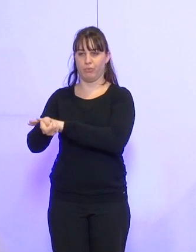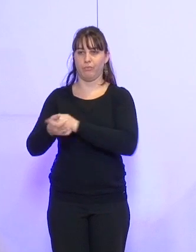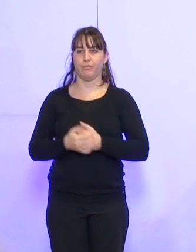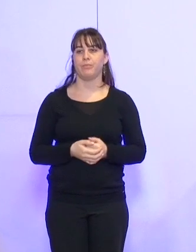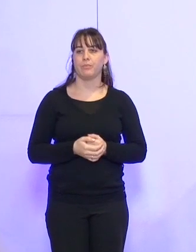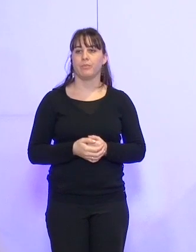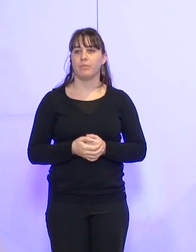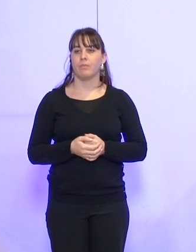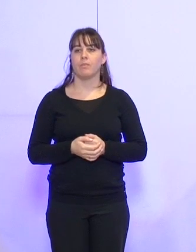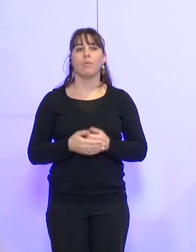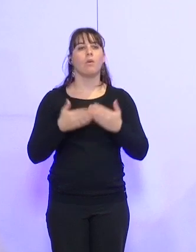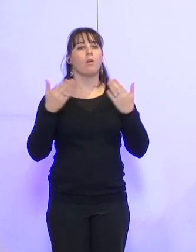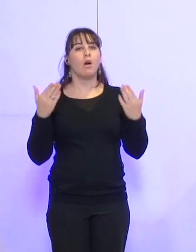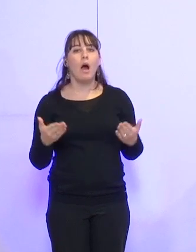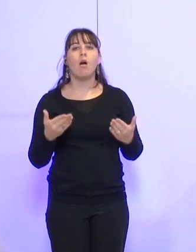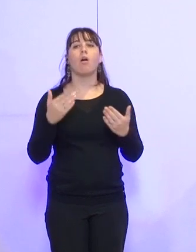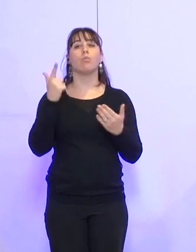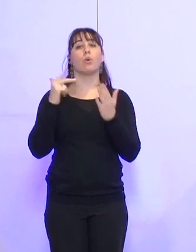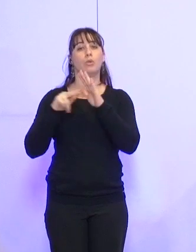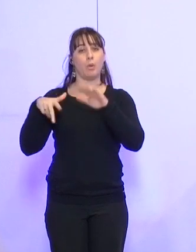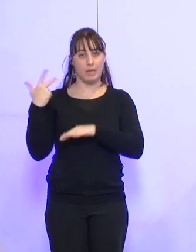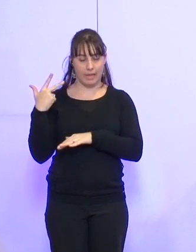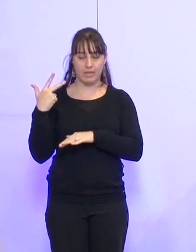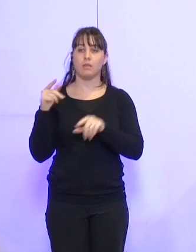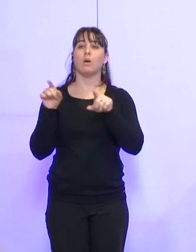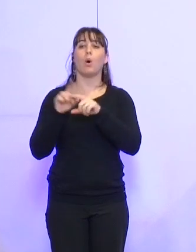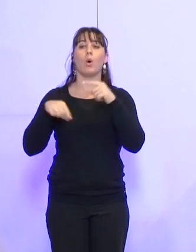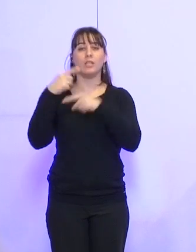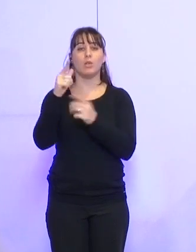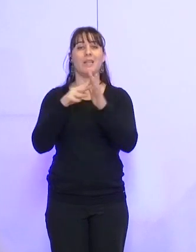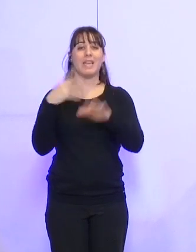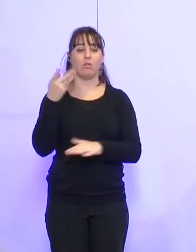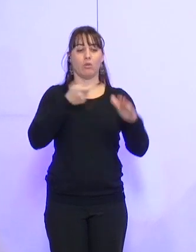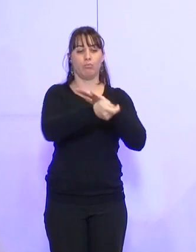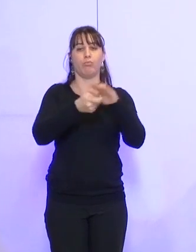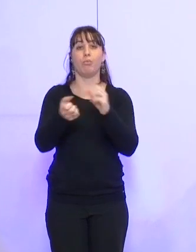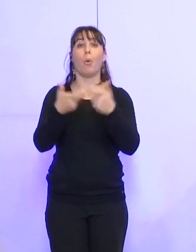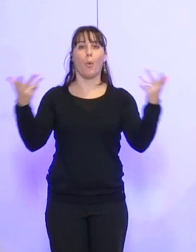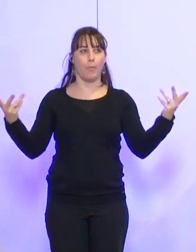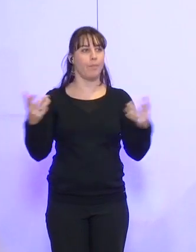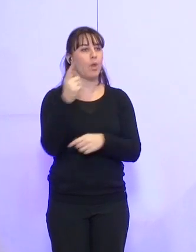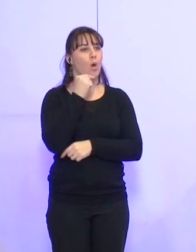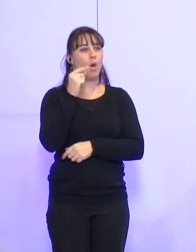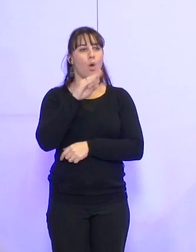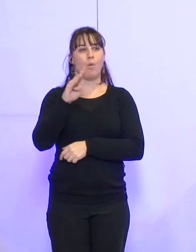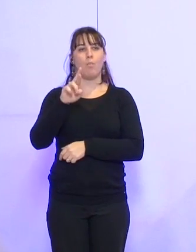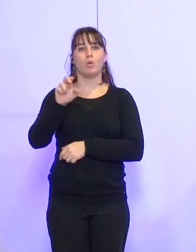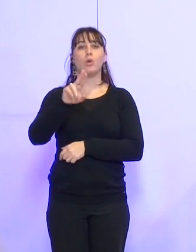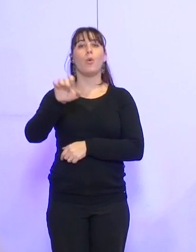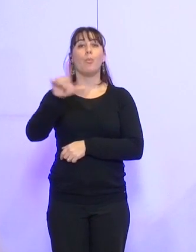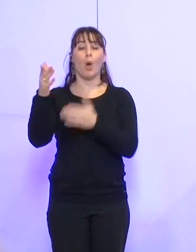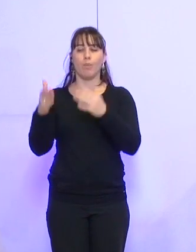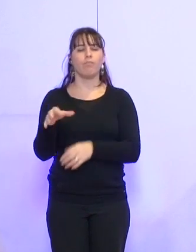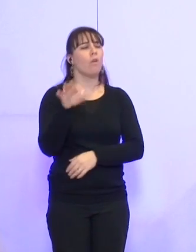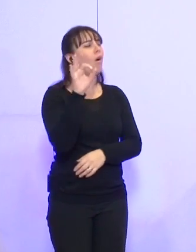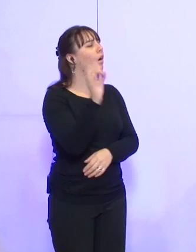Donc c'est de l'information pour 2013 et de l'attribution de subventions pour 2014. Monsieur Breuil. Oui, monsieur